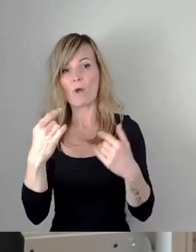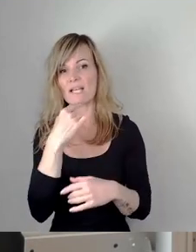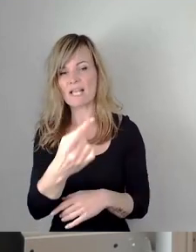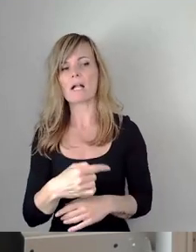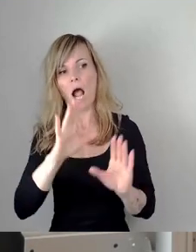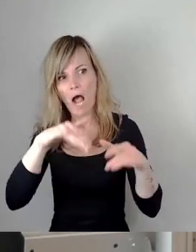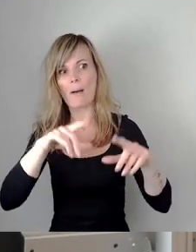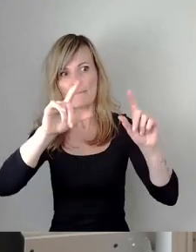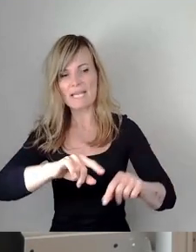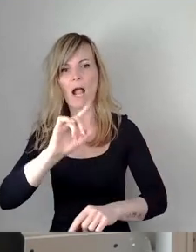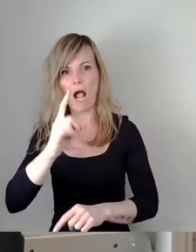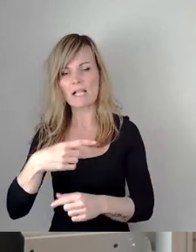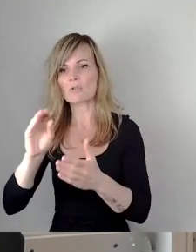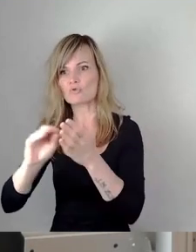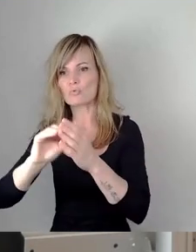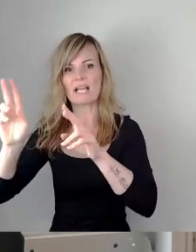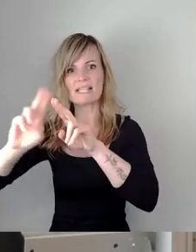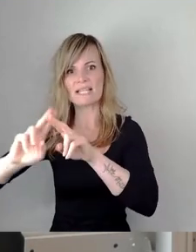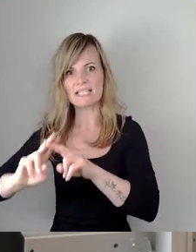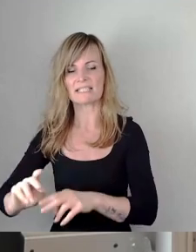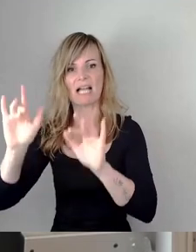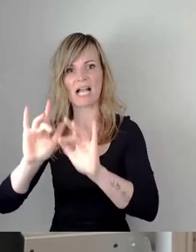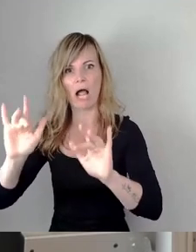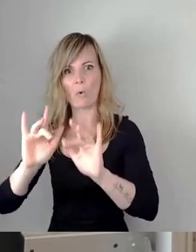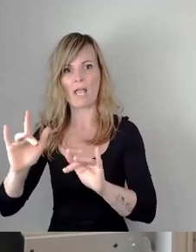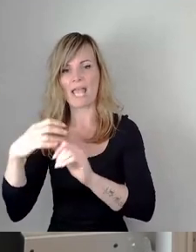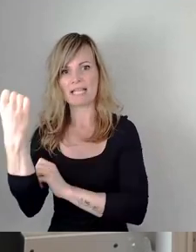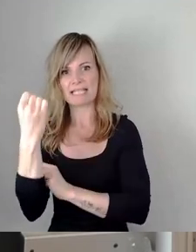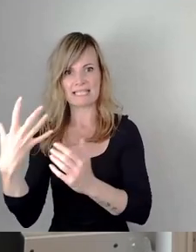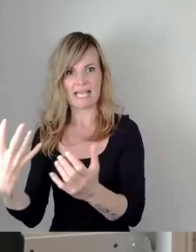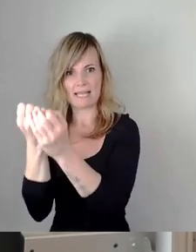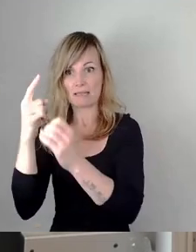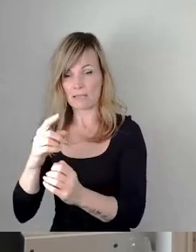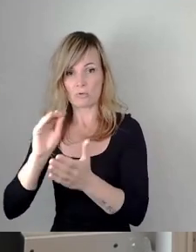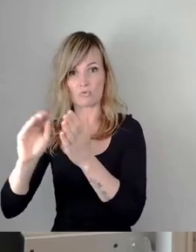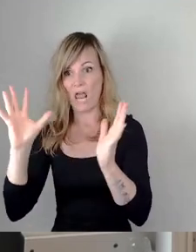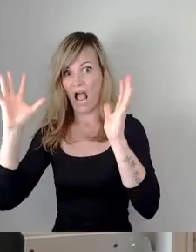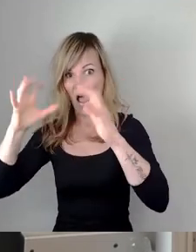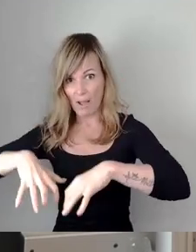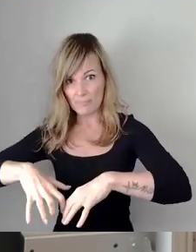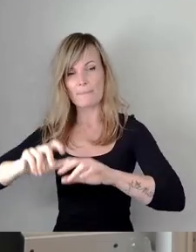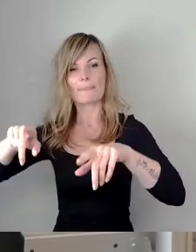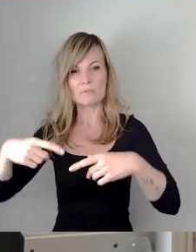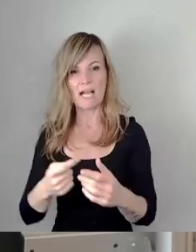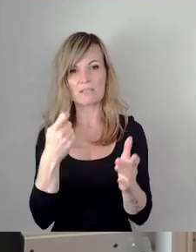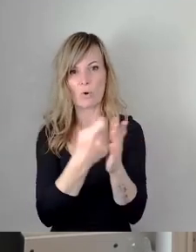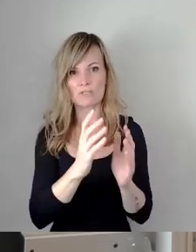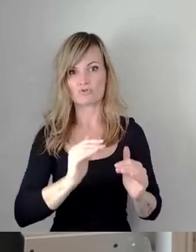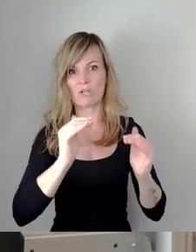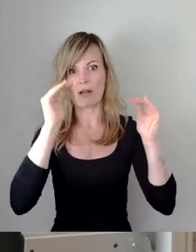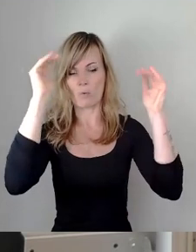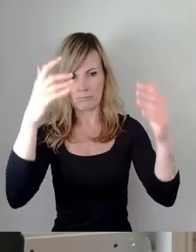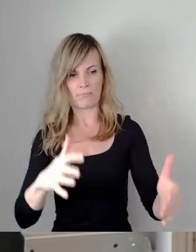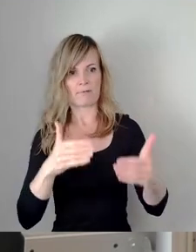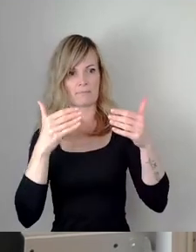ist, als die Schule zu sanieren, graue Energie zu retten. Wir haben sie abgerissen dort. Und dann haben wir im Prinzip immer mit der Kostensteigerung konfrontiert worden,